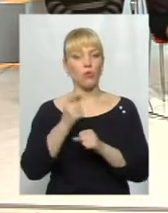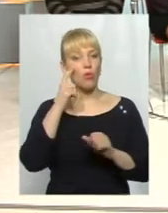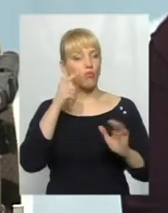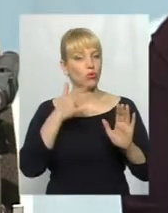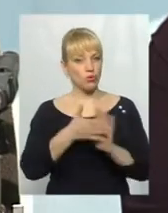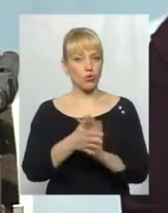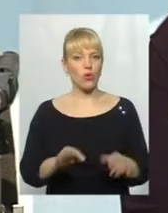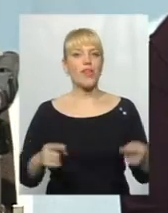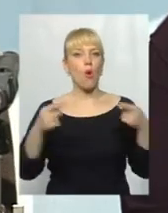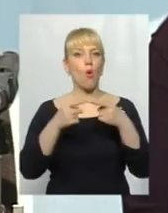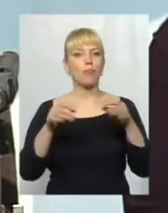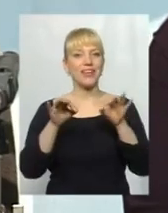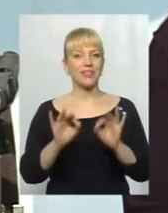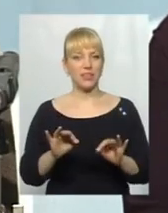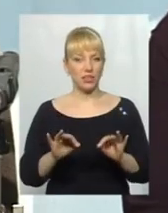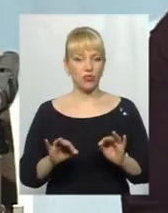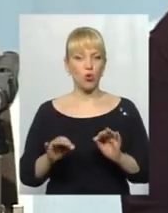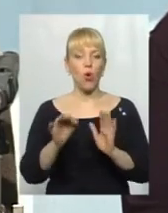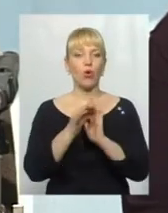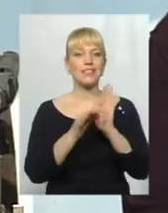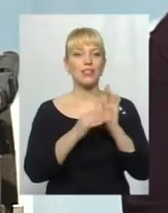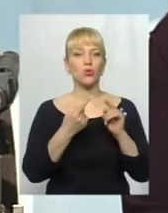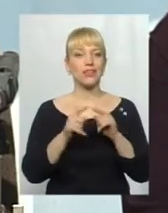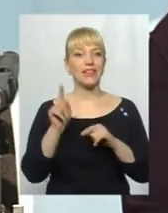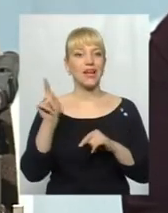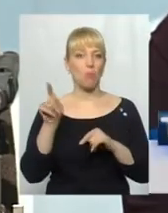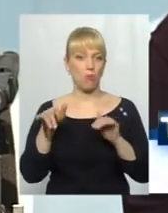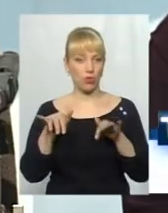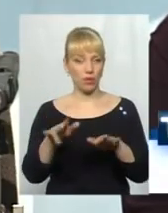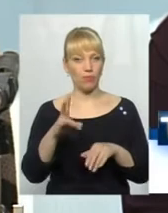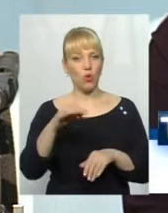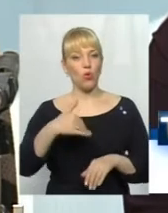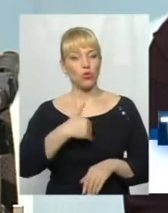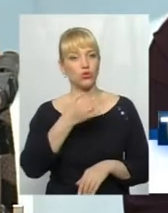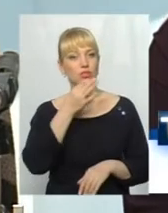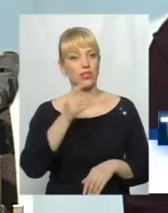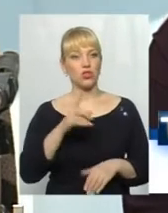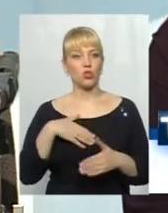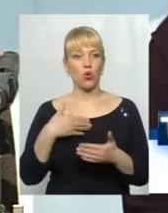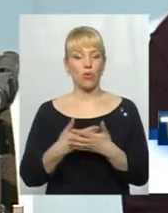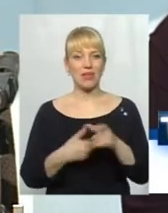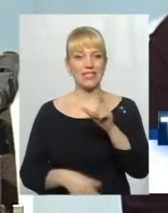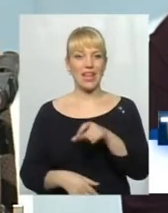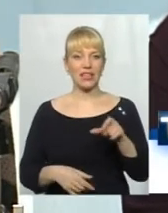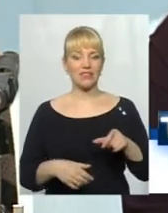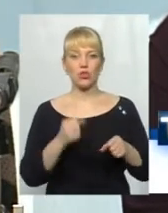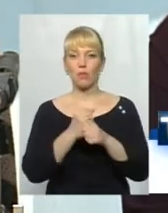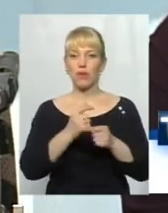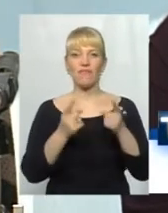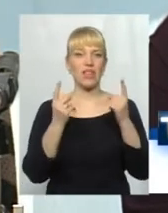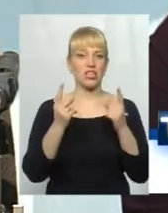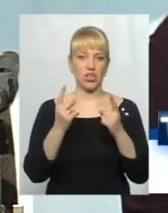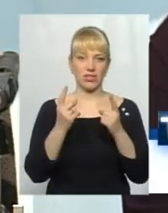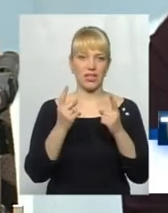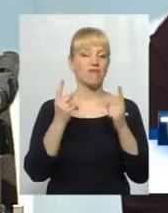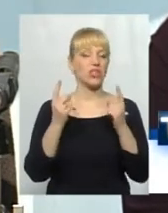і об'єктивну оцінку всім тим подіям. Але хочу сказати, що громадські активісти зробили дуже величезний